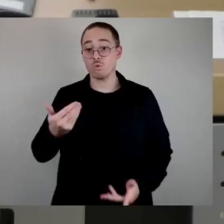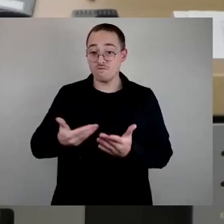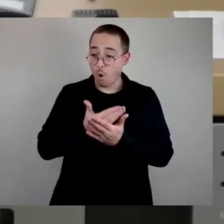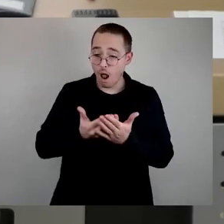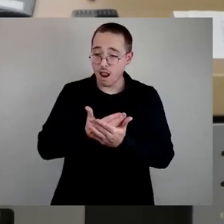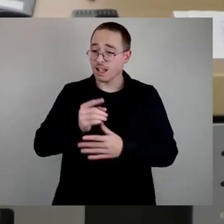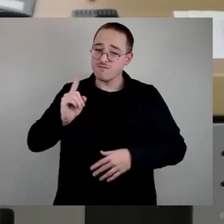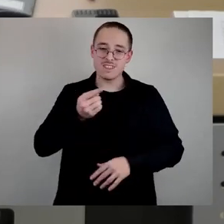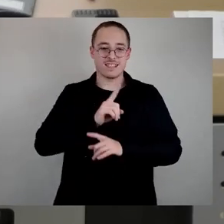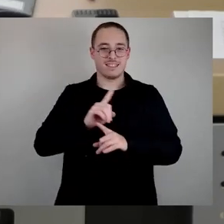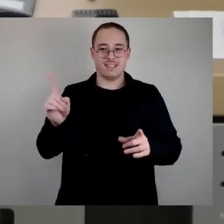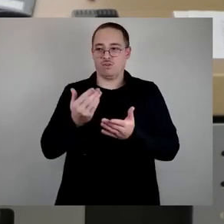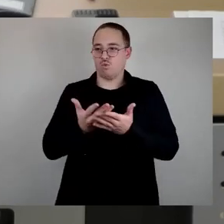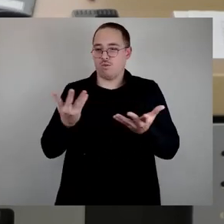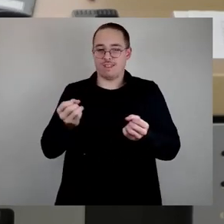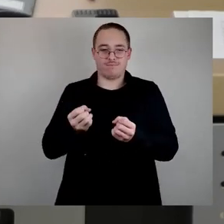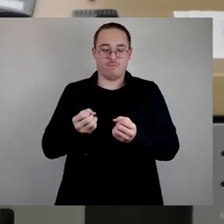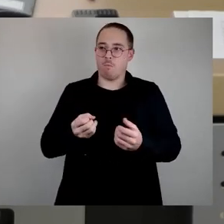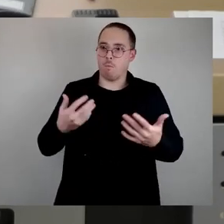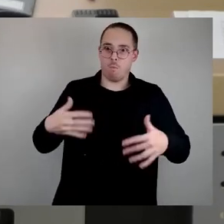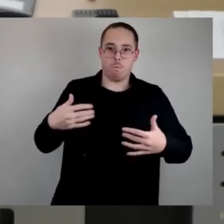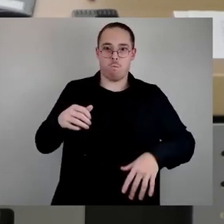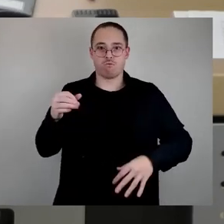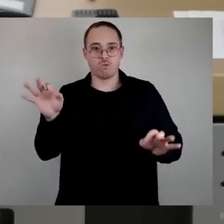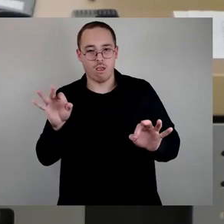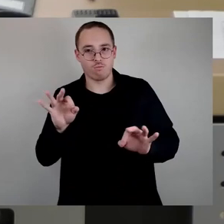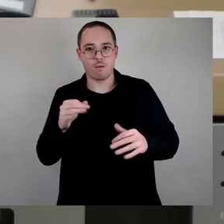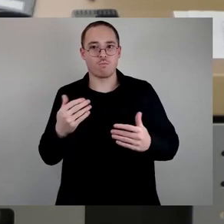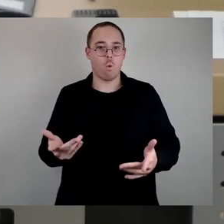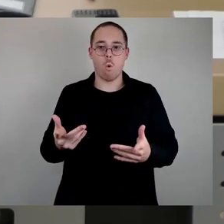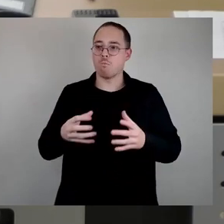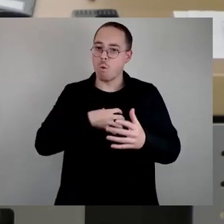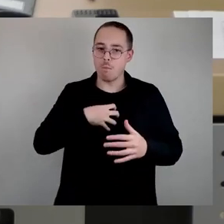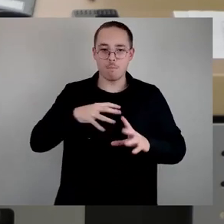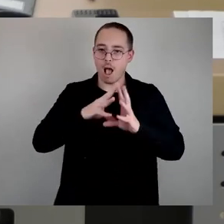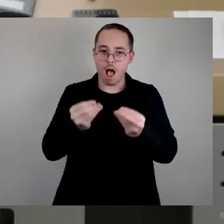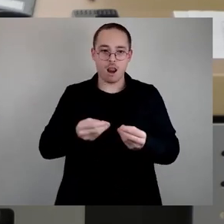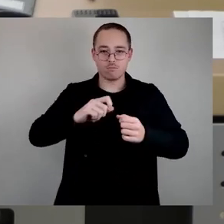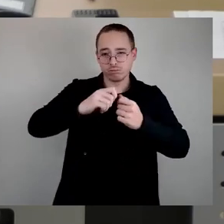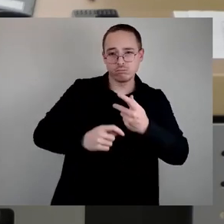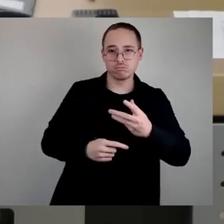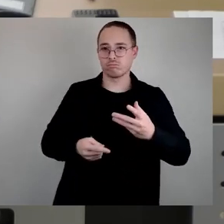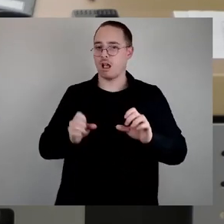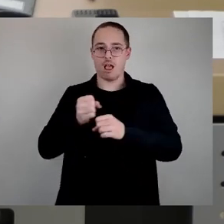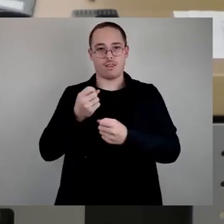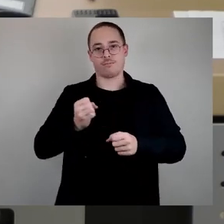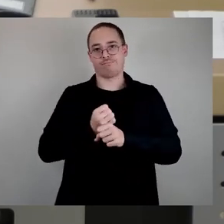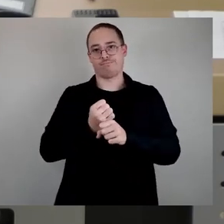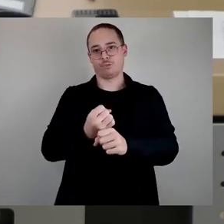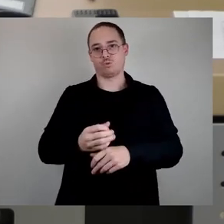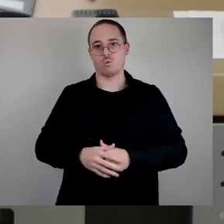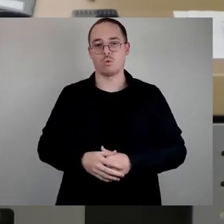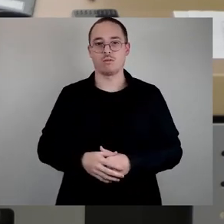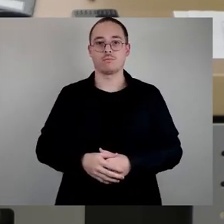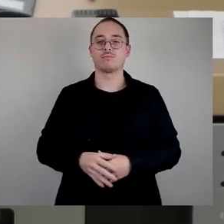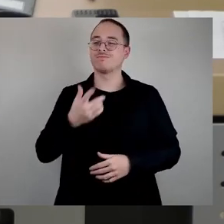welcher alle derzeitigen Probleme aufgreift und abstellt. Es wird weiterhin erlaubt, Verstärker einzusetzen und es gibt auch keine Beschränkungen